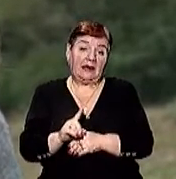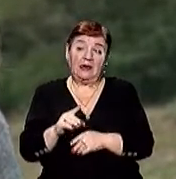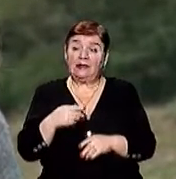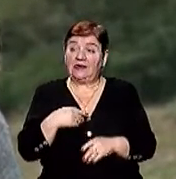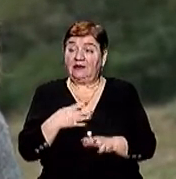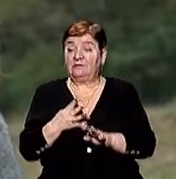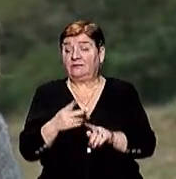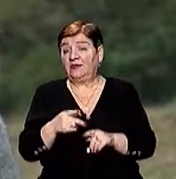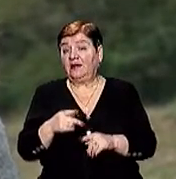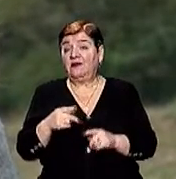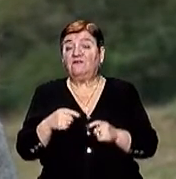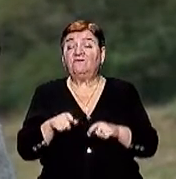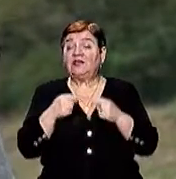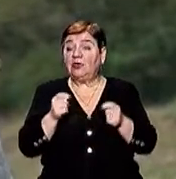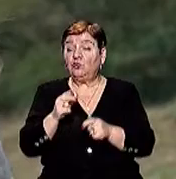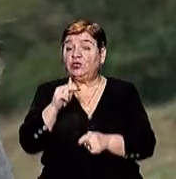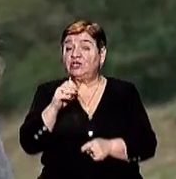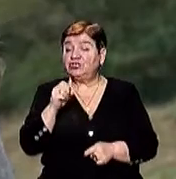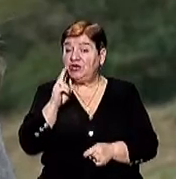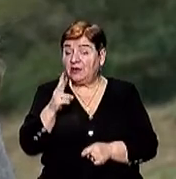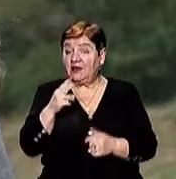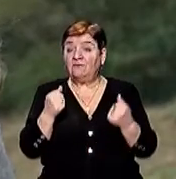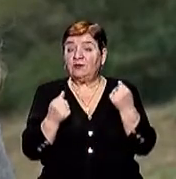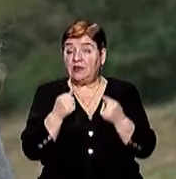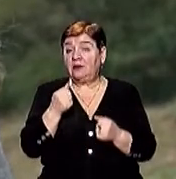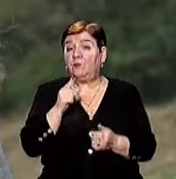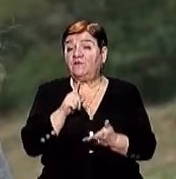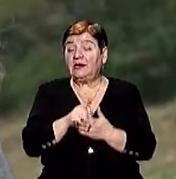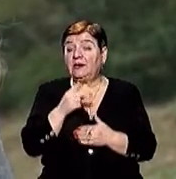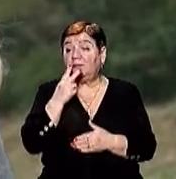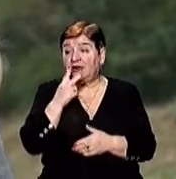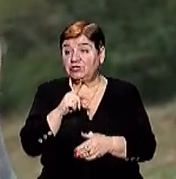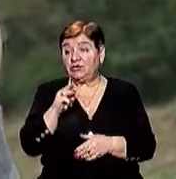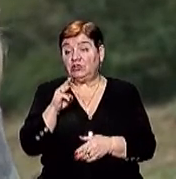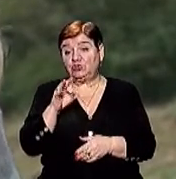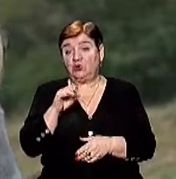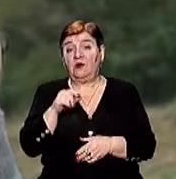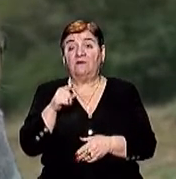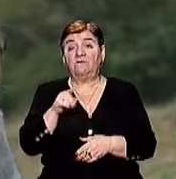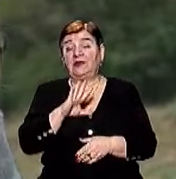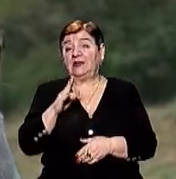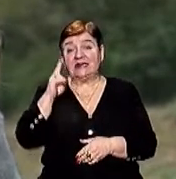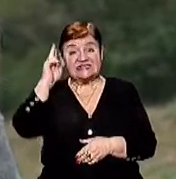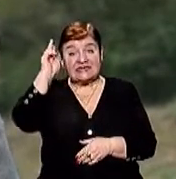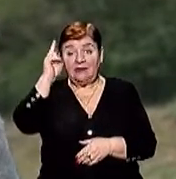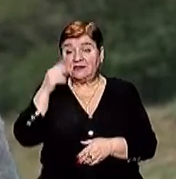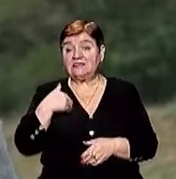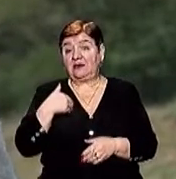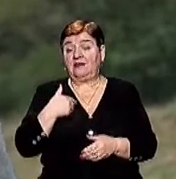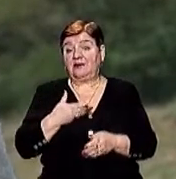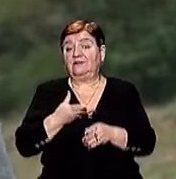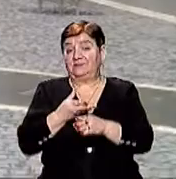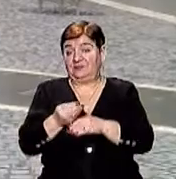видають чек, ці валідатори І водій має бачити процес оплати, що ви просто не є зайцем і не їдете в цьому